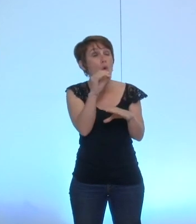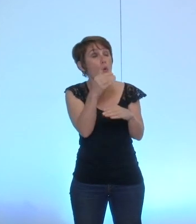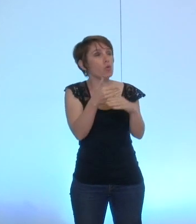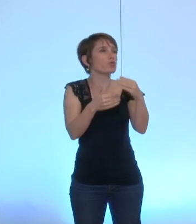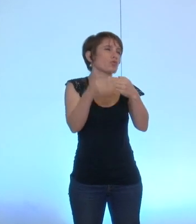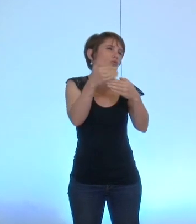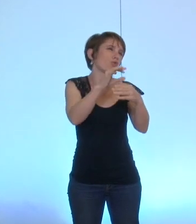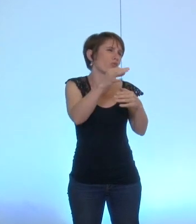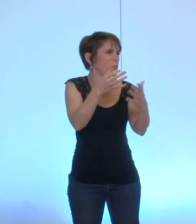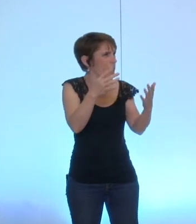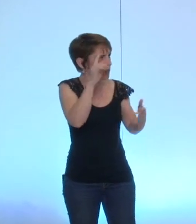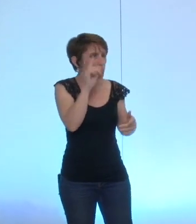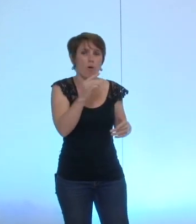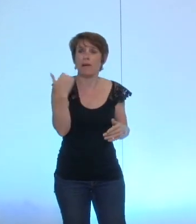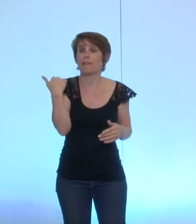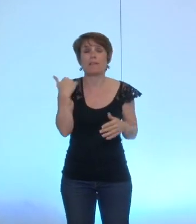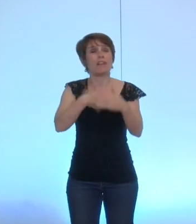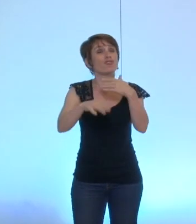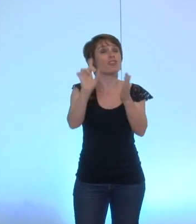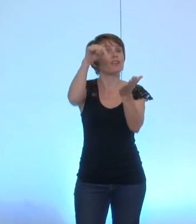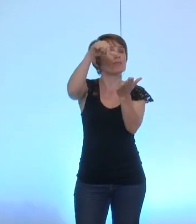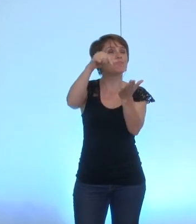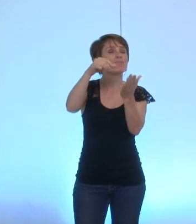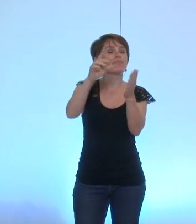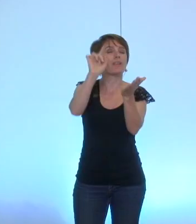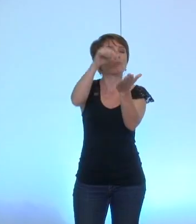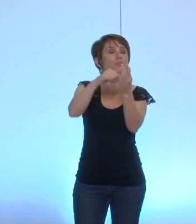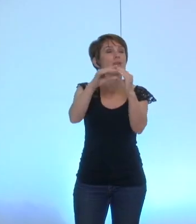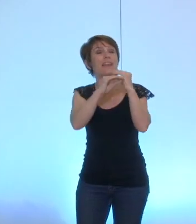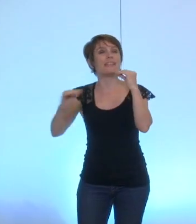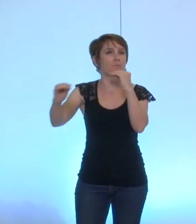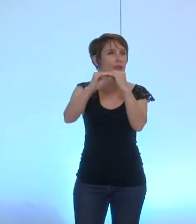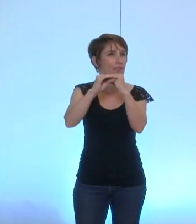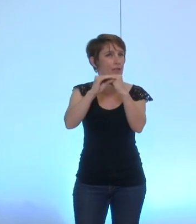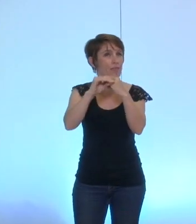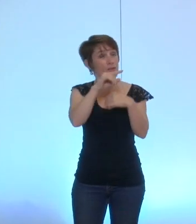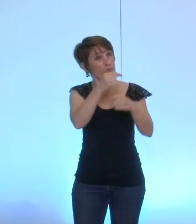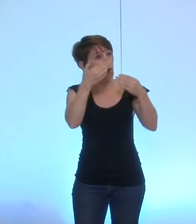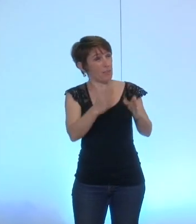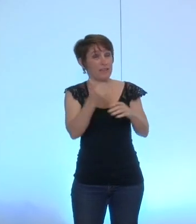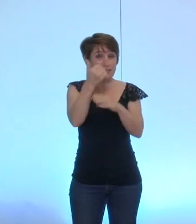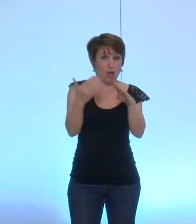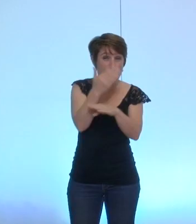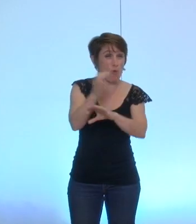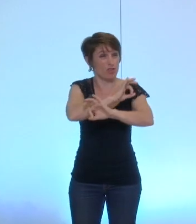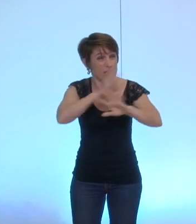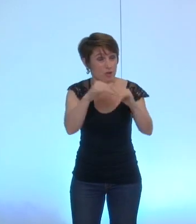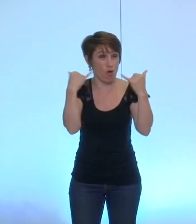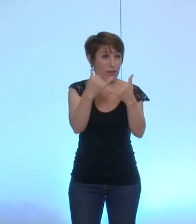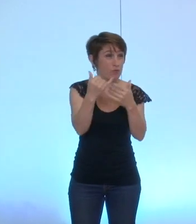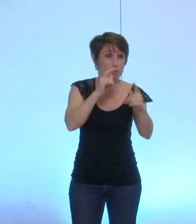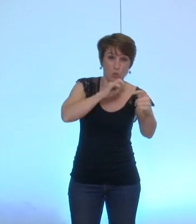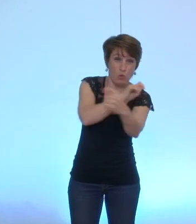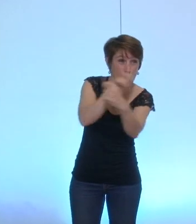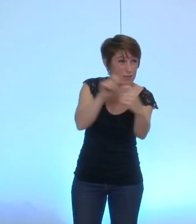vous avez pu sur l'esplanade décider d'un projet sans une seule réunion de concertation avec les habitants mais qui